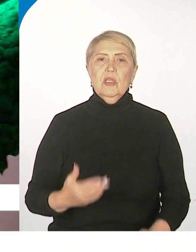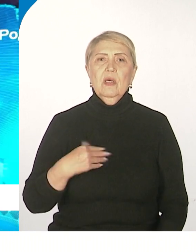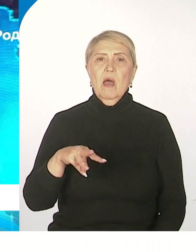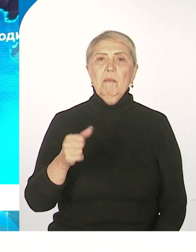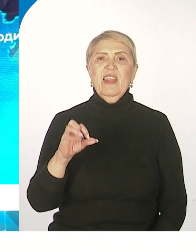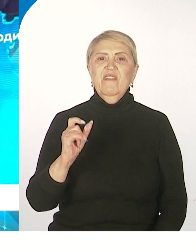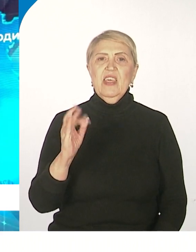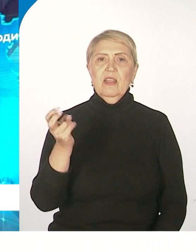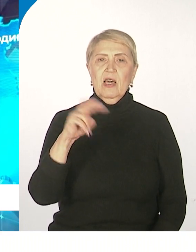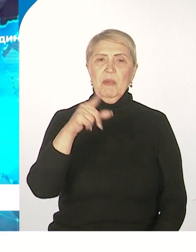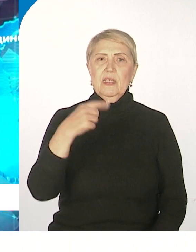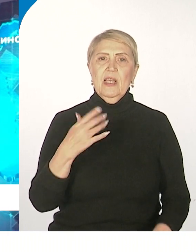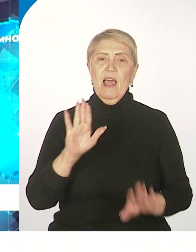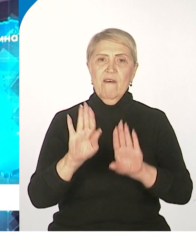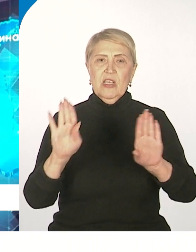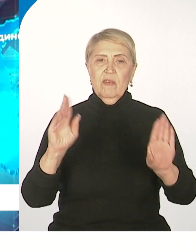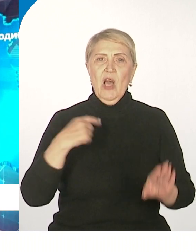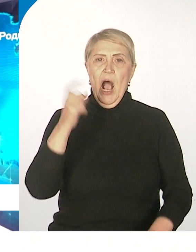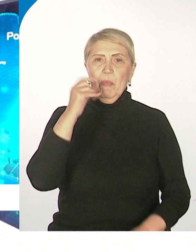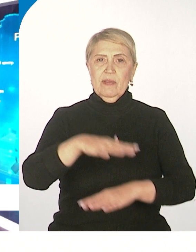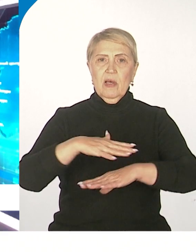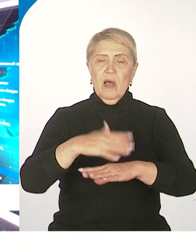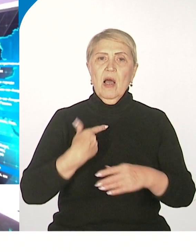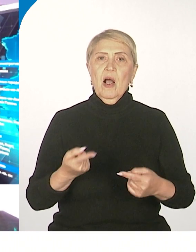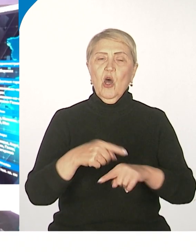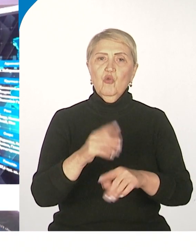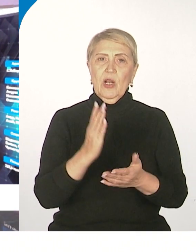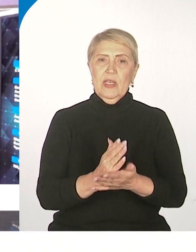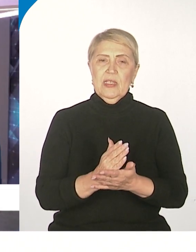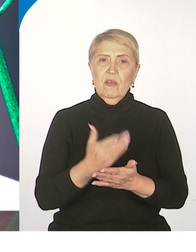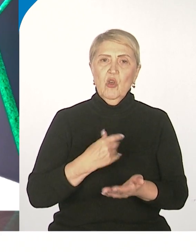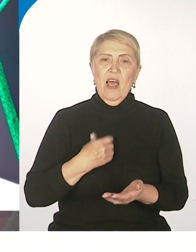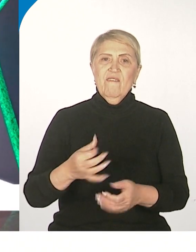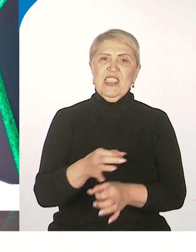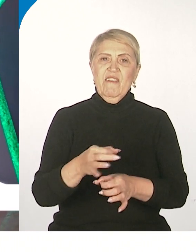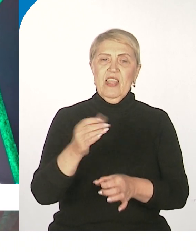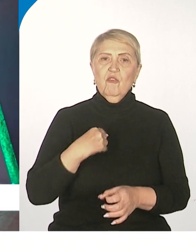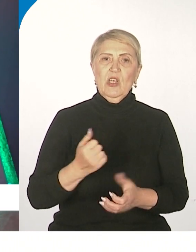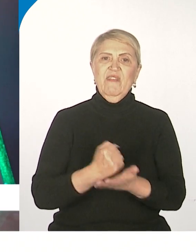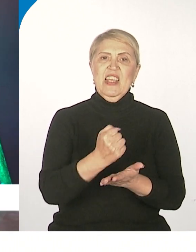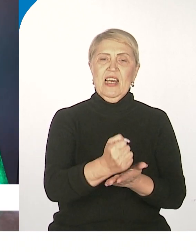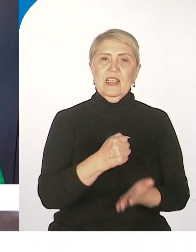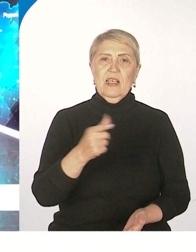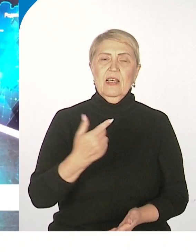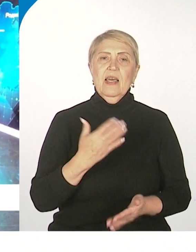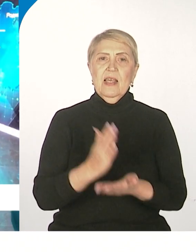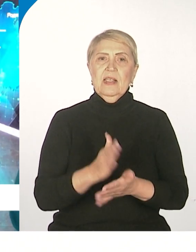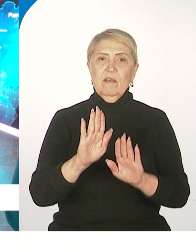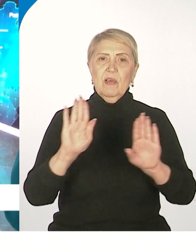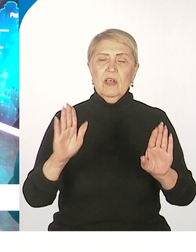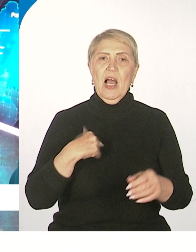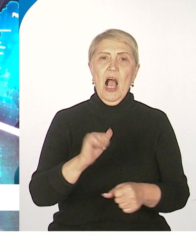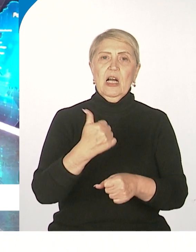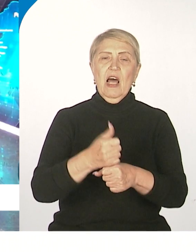Матвиенко посетили выставку Хабаровского края, которая развернулась в Совете Федерации. На экспозиции представлены главные достижения